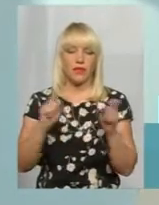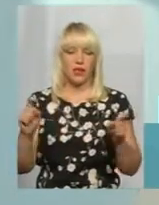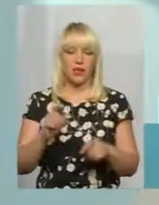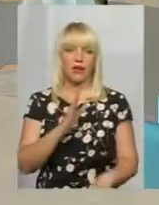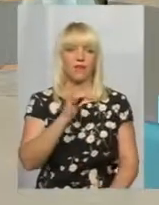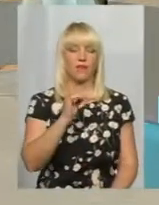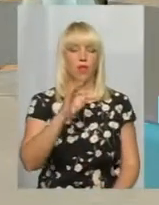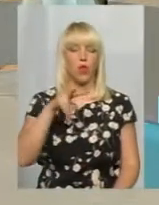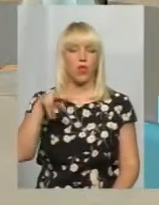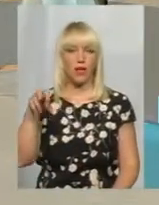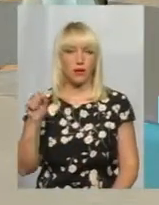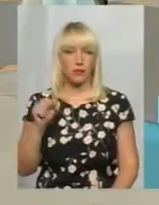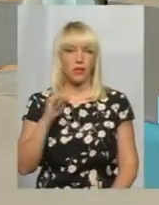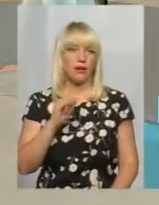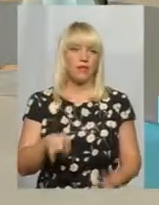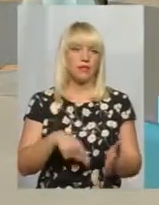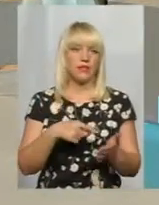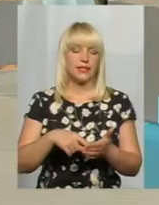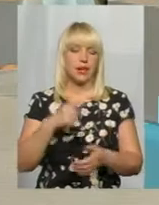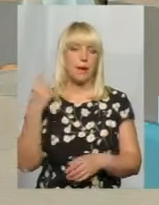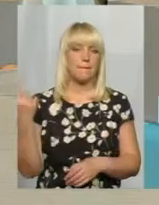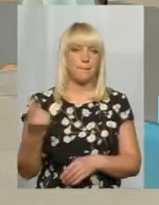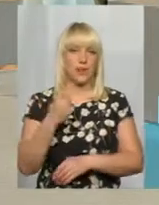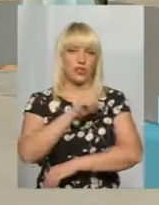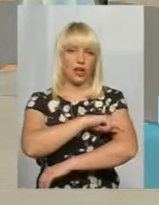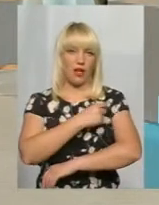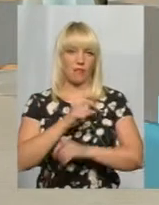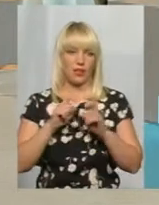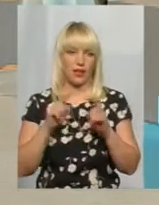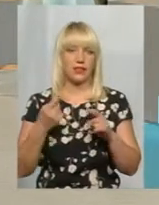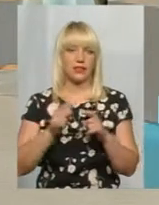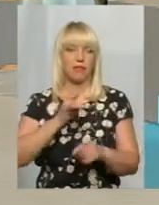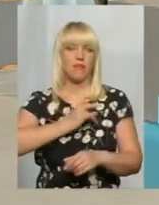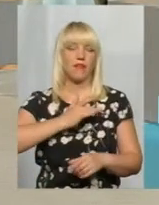«Віола» і міська перша аптека, вона є приватною аптекою.